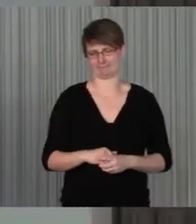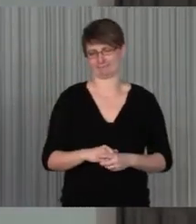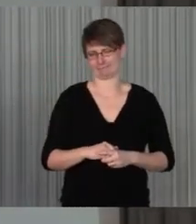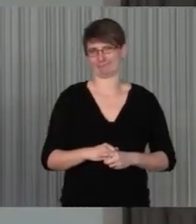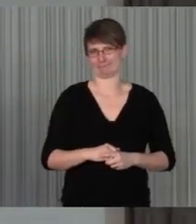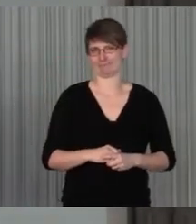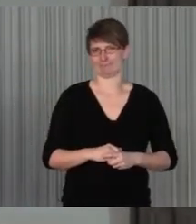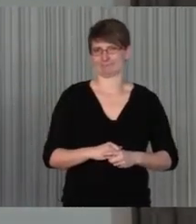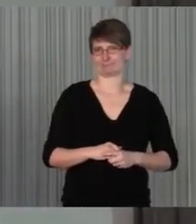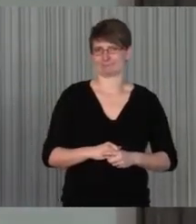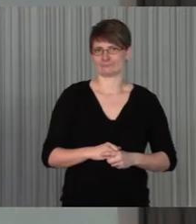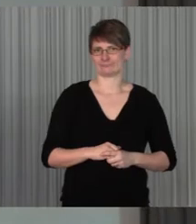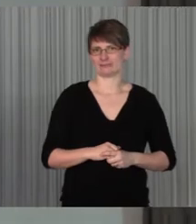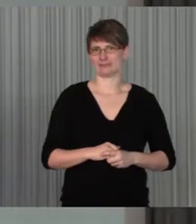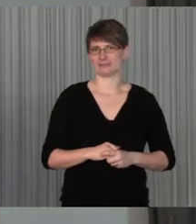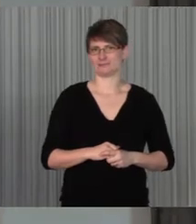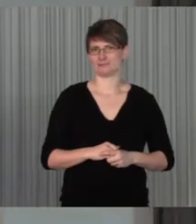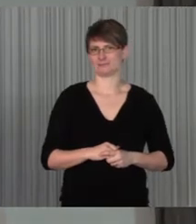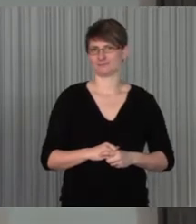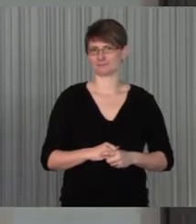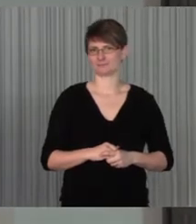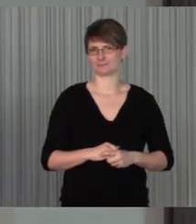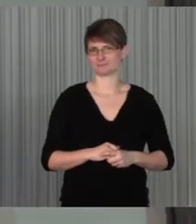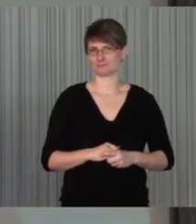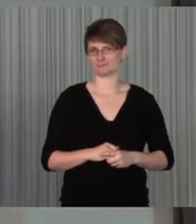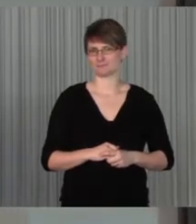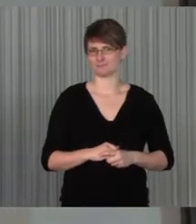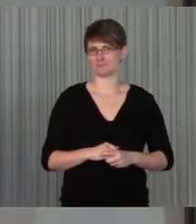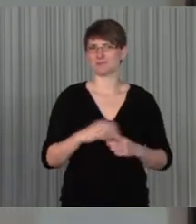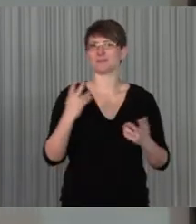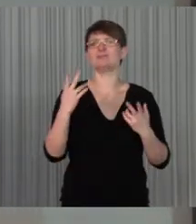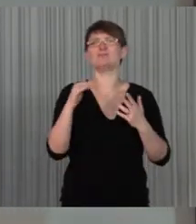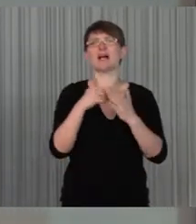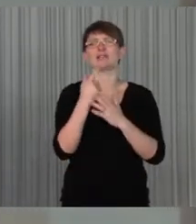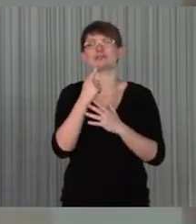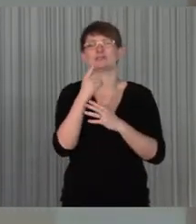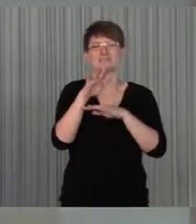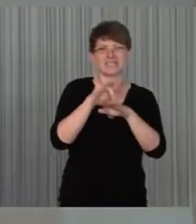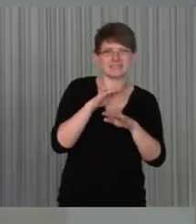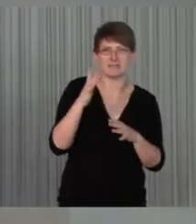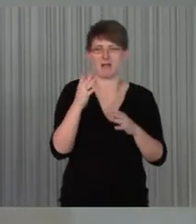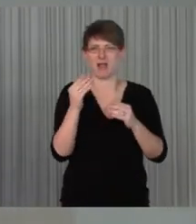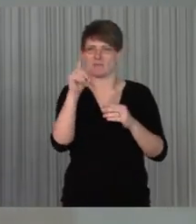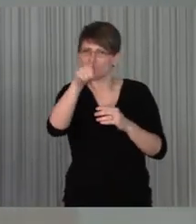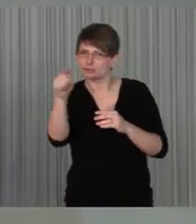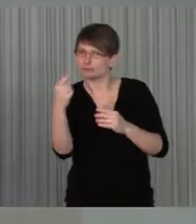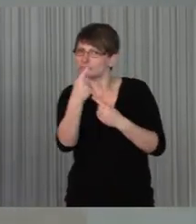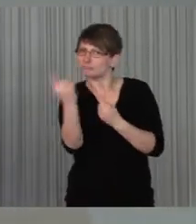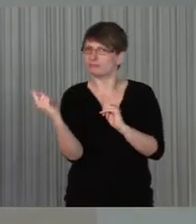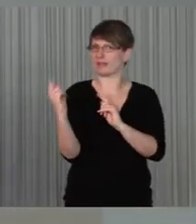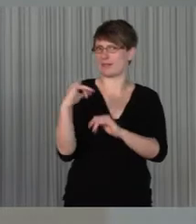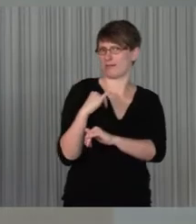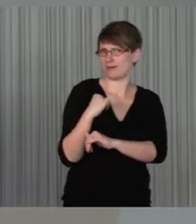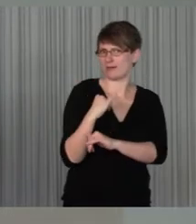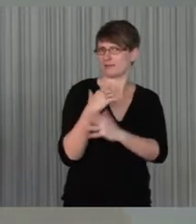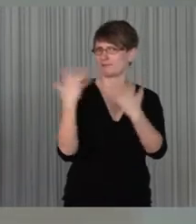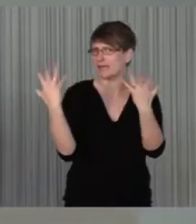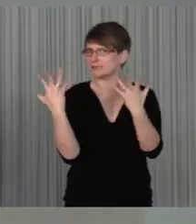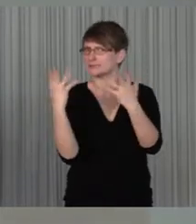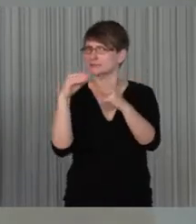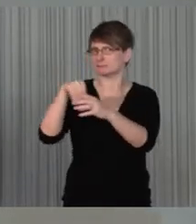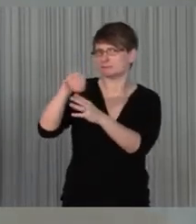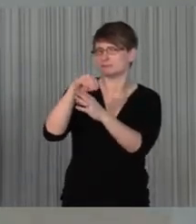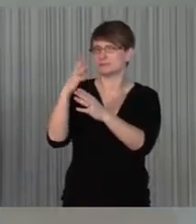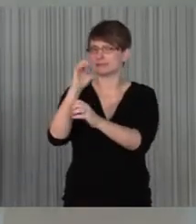Ihre Praxis ist, was Sie sowieso schon umsetzen, als sensibel zu sein, was Menschen bewegt und Sie interessiert, das